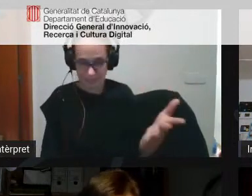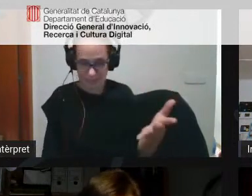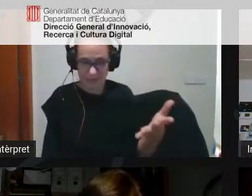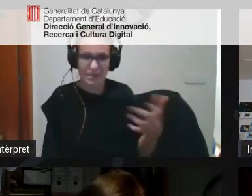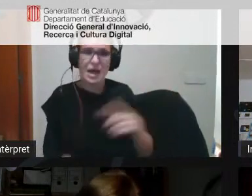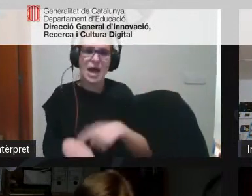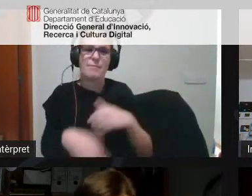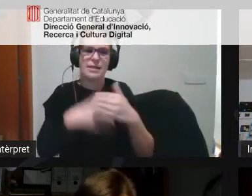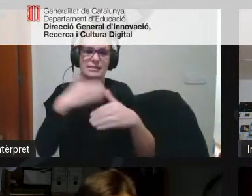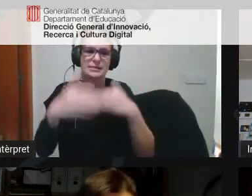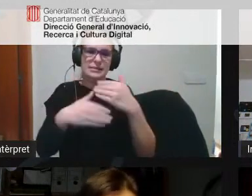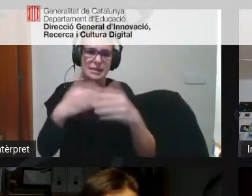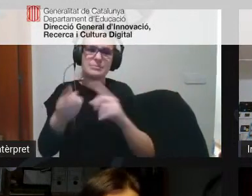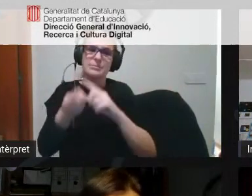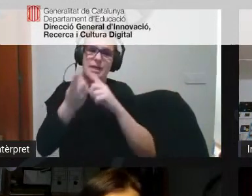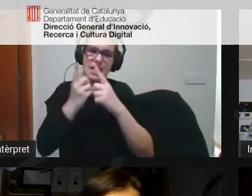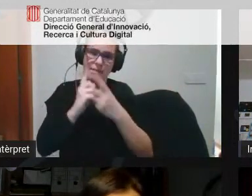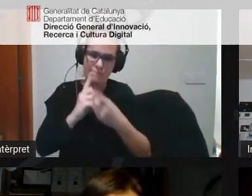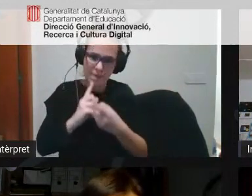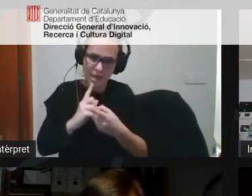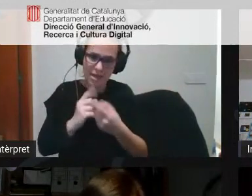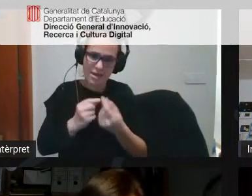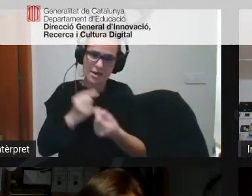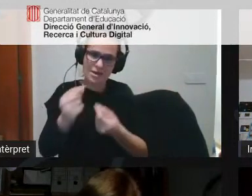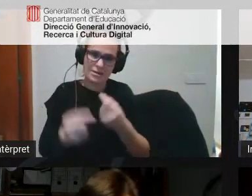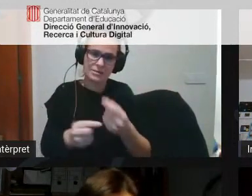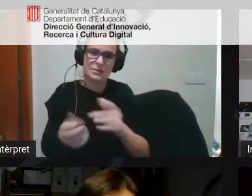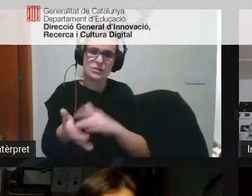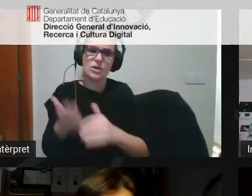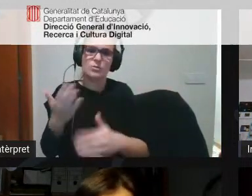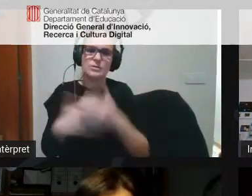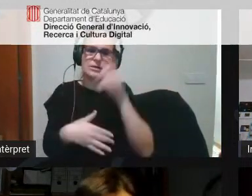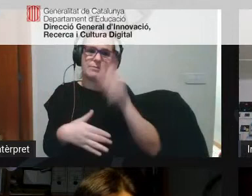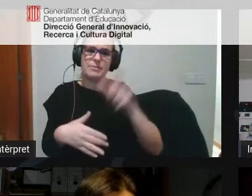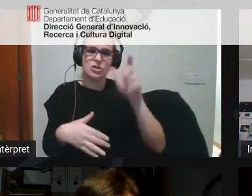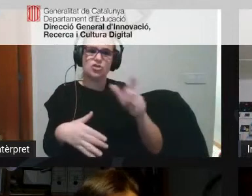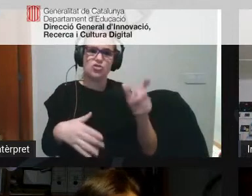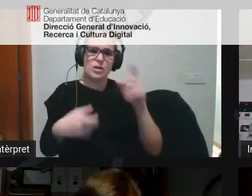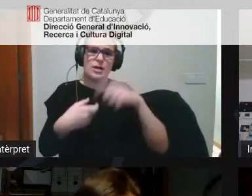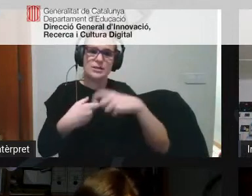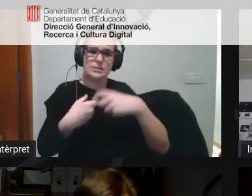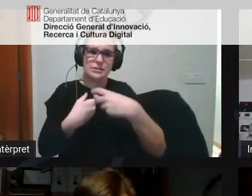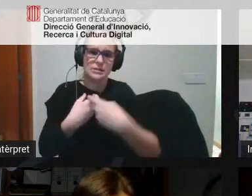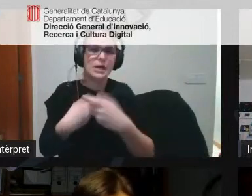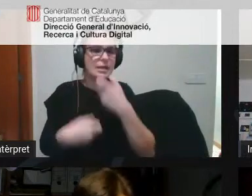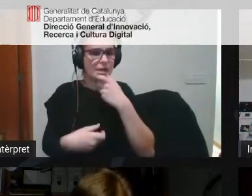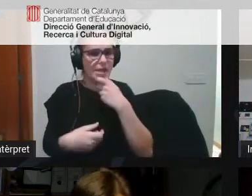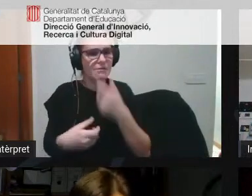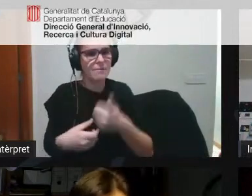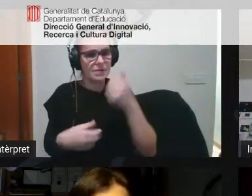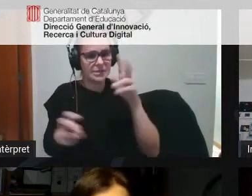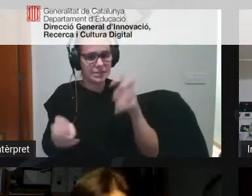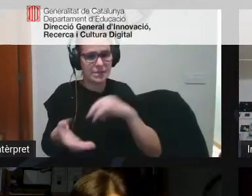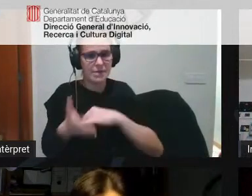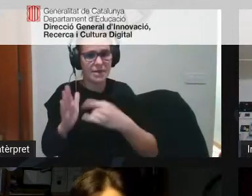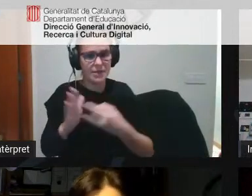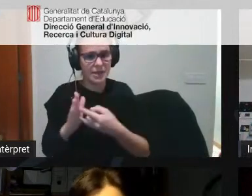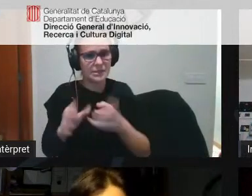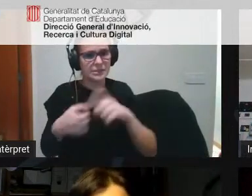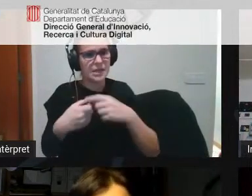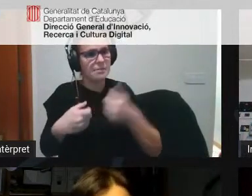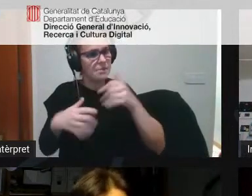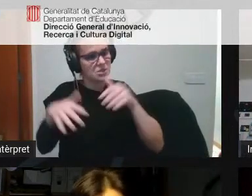temps va anar canviant va començar a entrar gent que li agradava més el tema de l'estat més